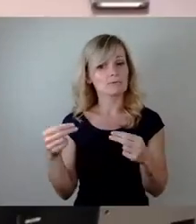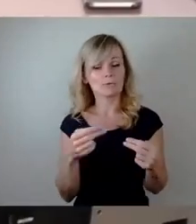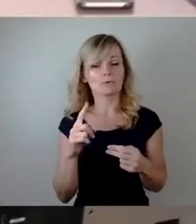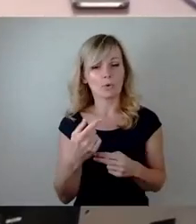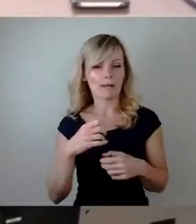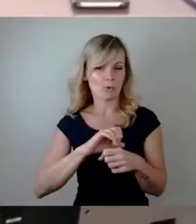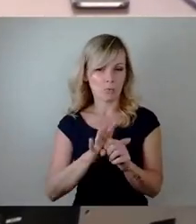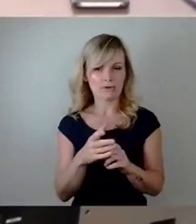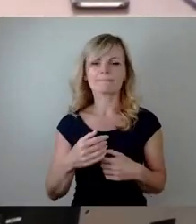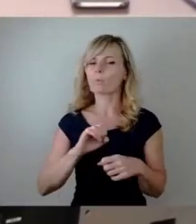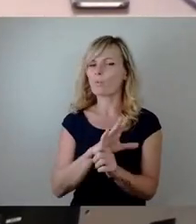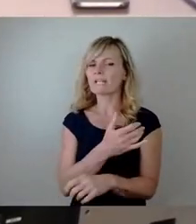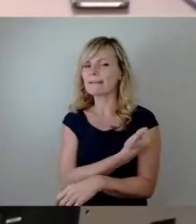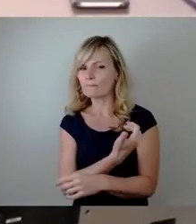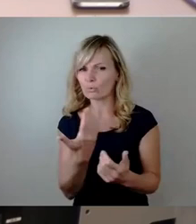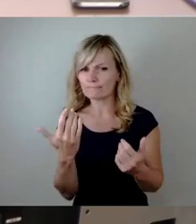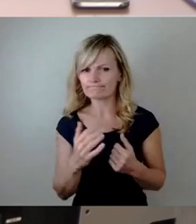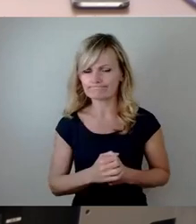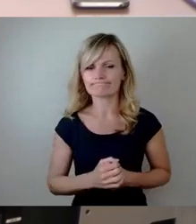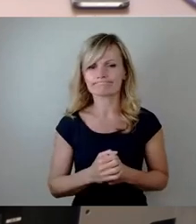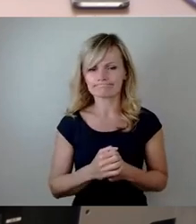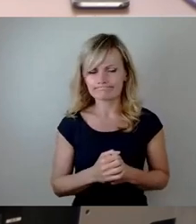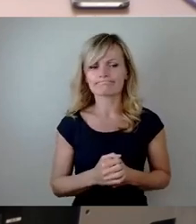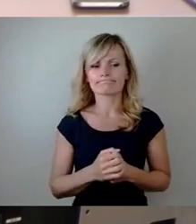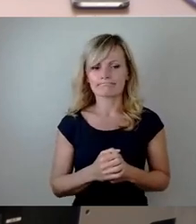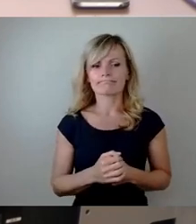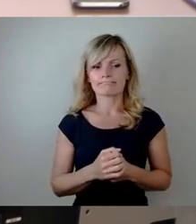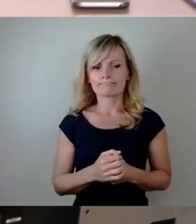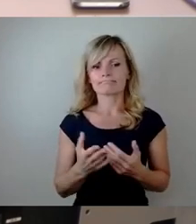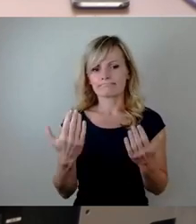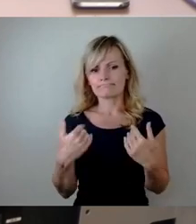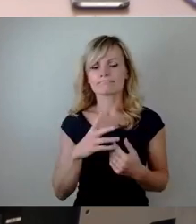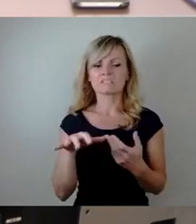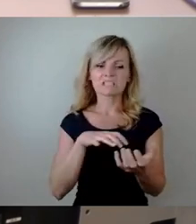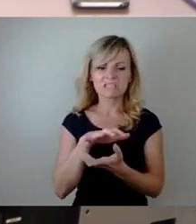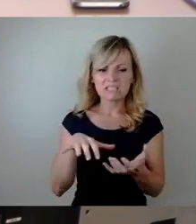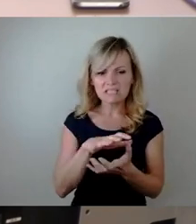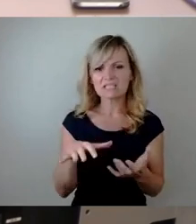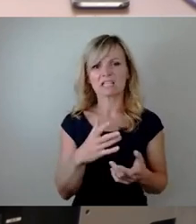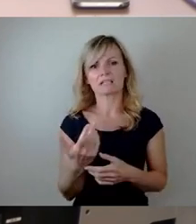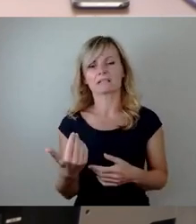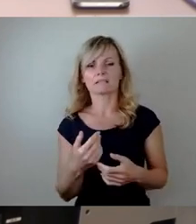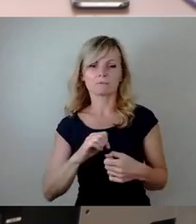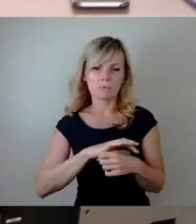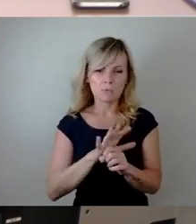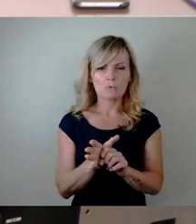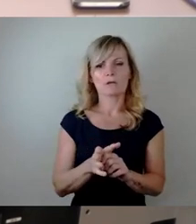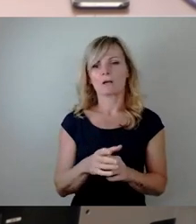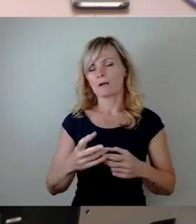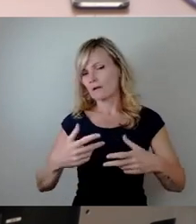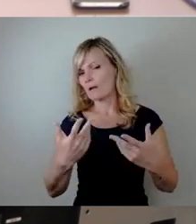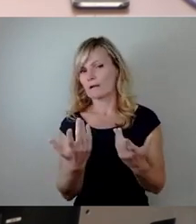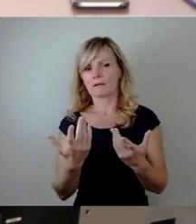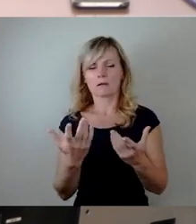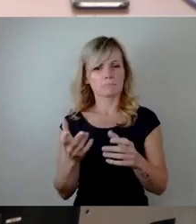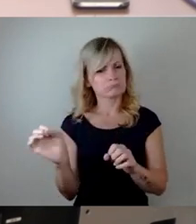Die Corona-Impfungen waren als Ausweg aus der Corona-Krise gepriesen. Wer diesem Narrativ